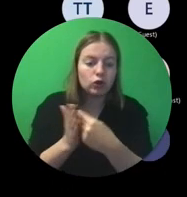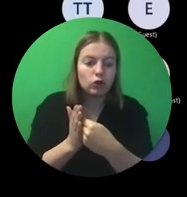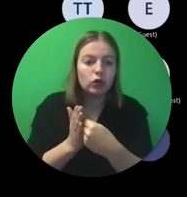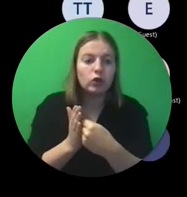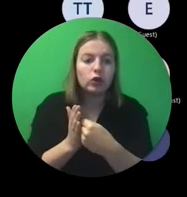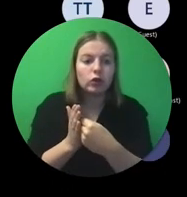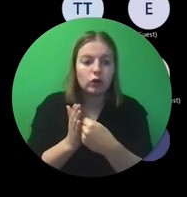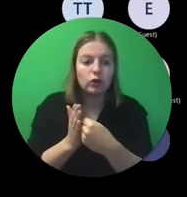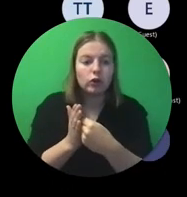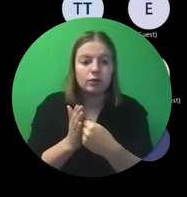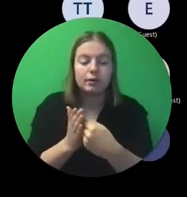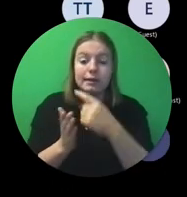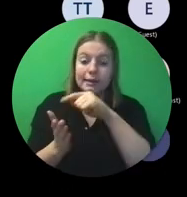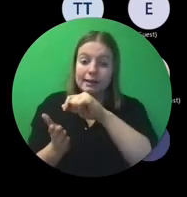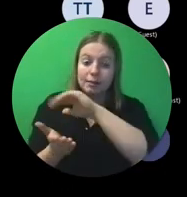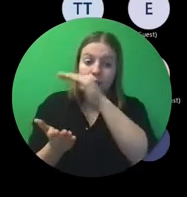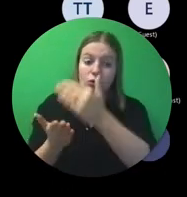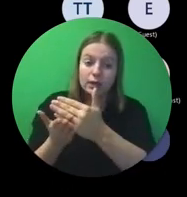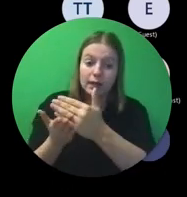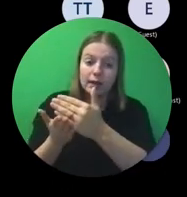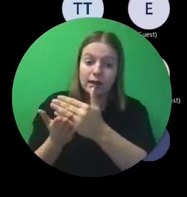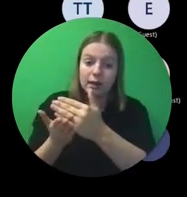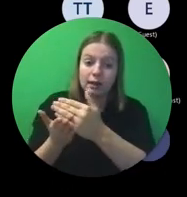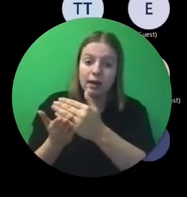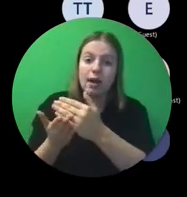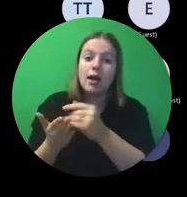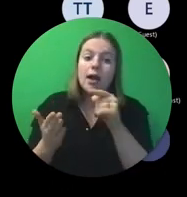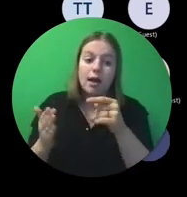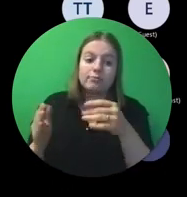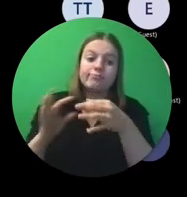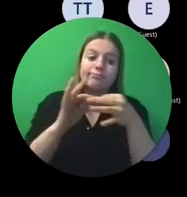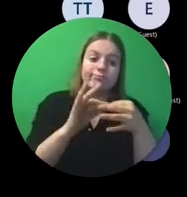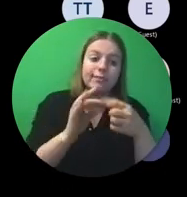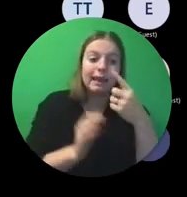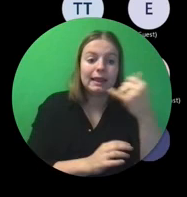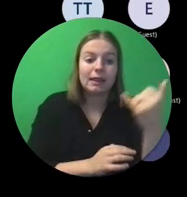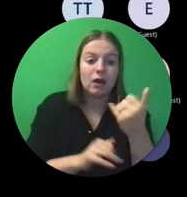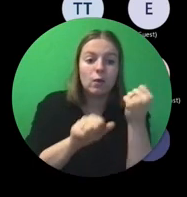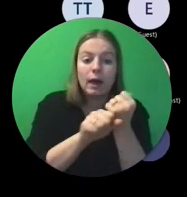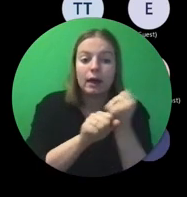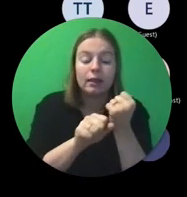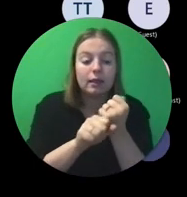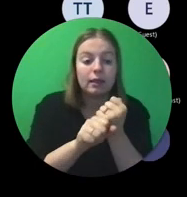Waarbij een bepaald budget tegenover een gewerkte dag staat.